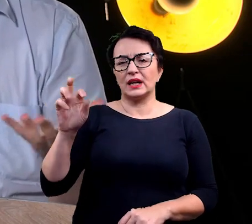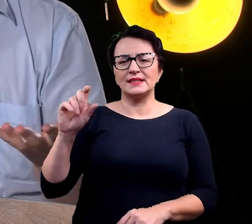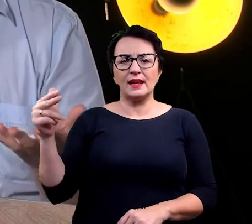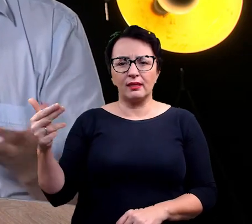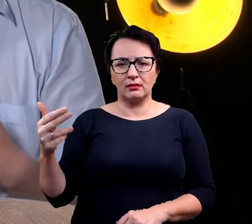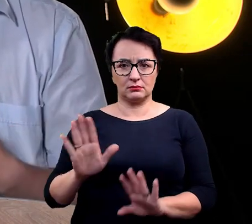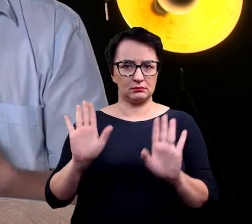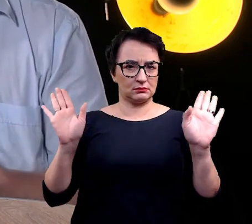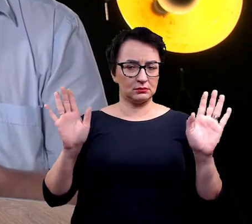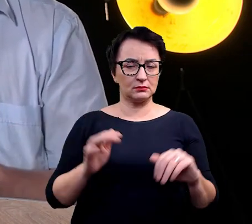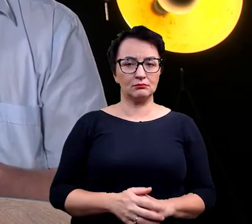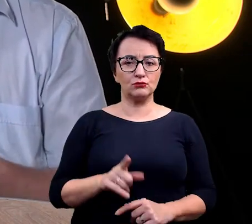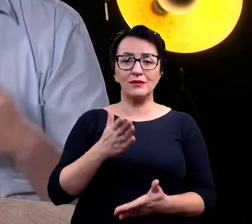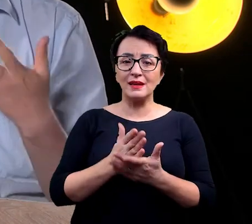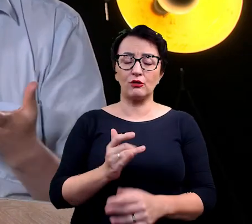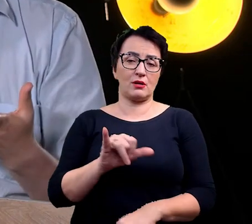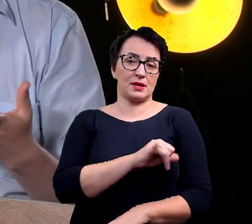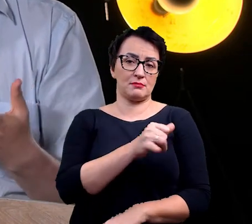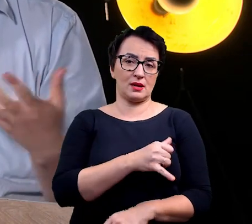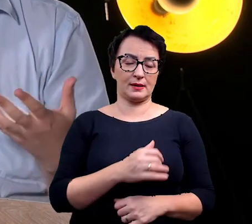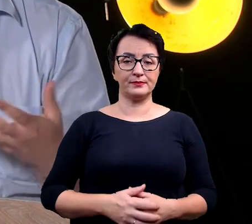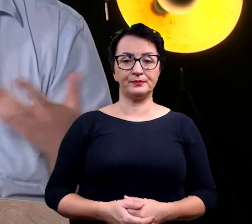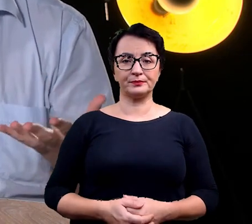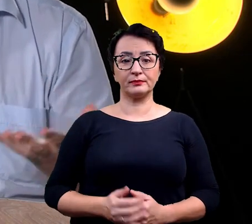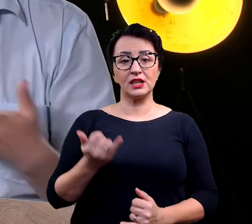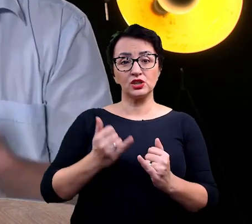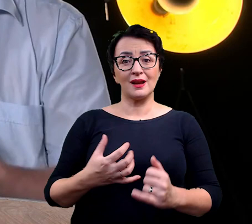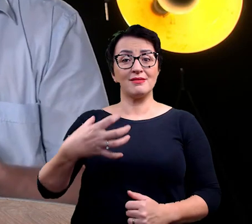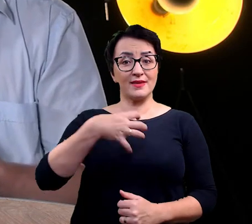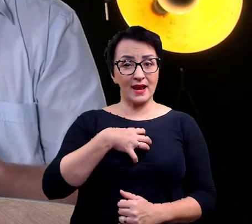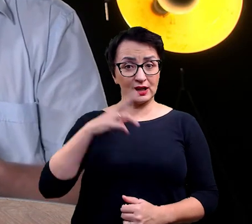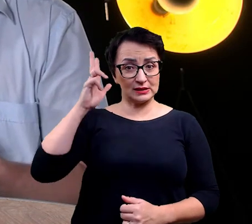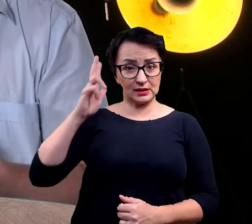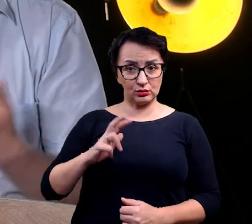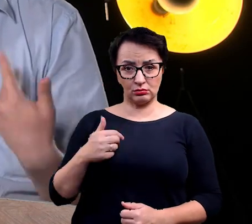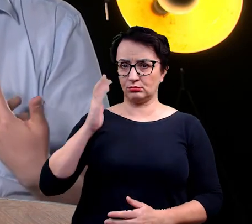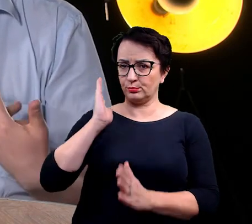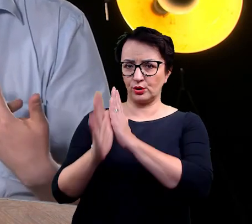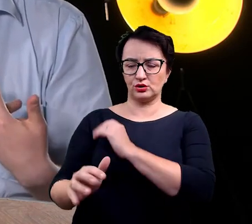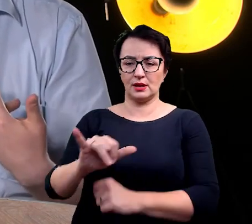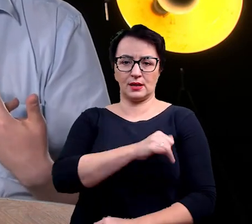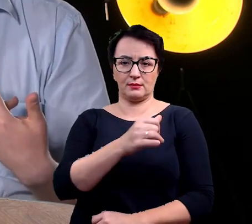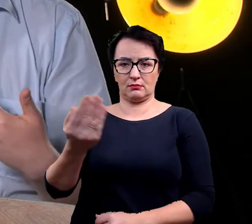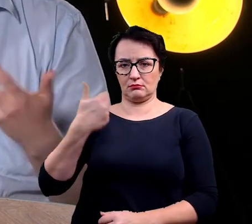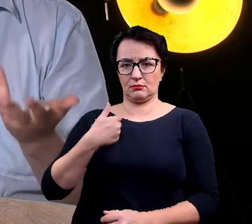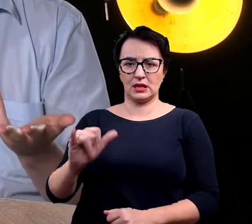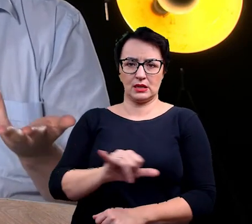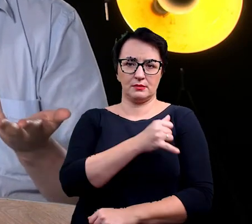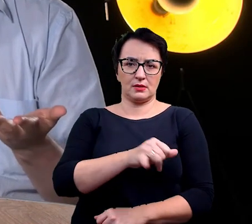No, po prostu to są tylko imiona. W związku, jak rozmawiam z dyrektorem instytutu, zwracam się do niego po imieniu. O, zwraca się do mnie po imieniu.